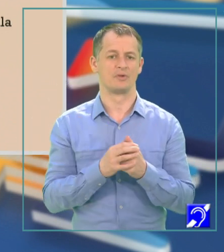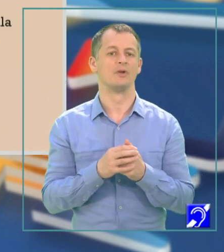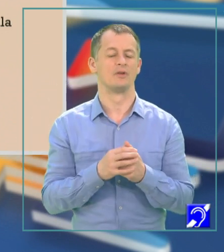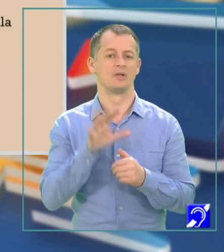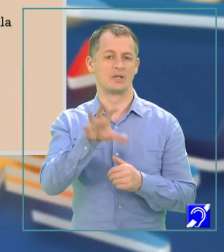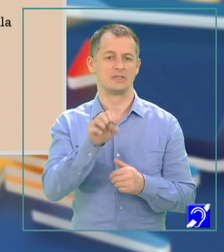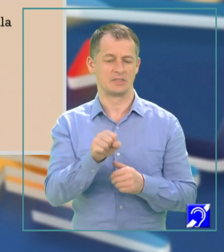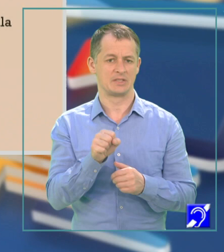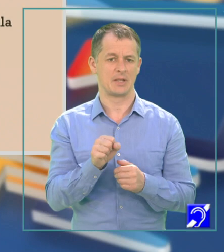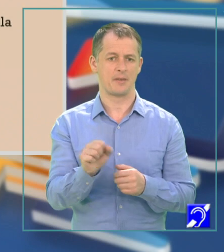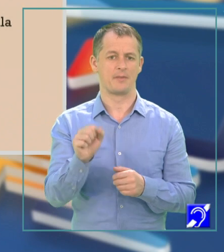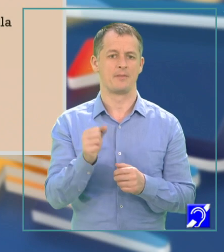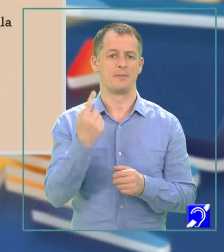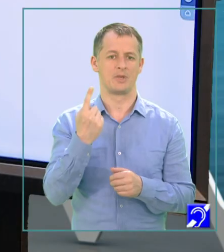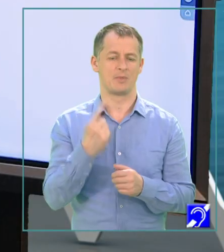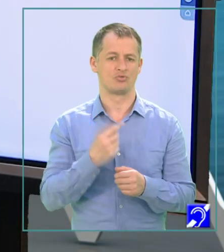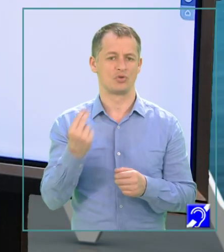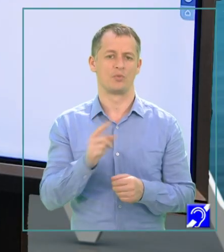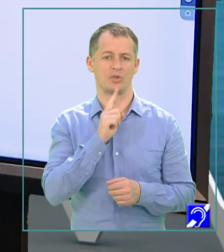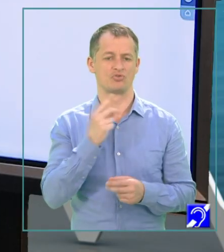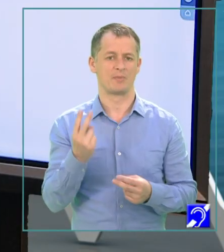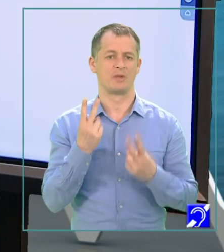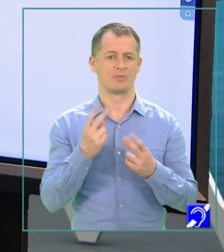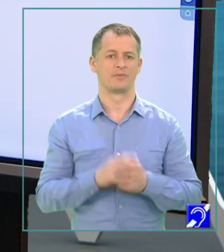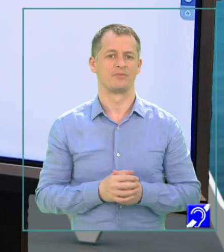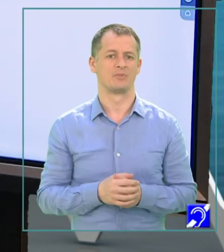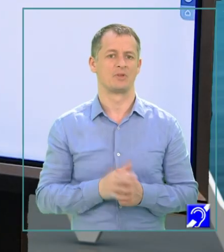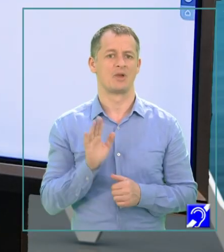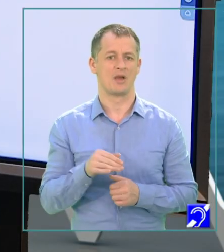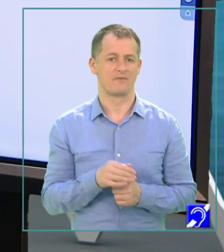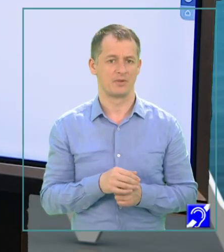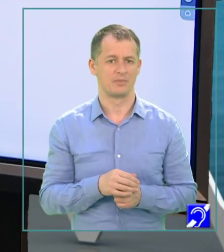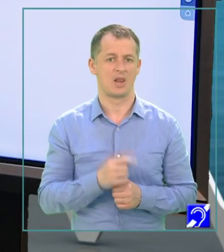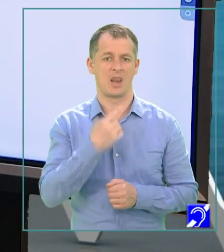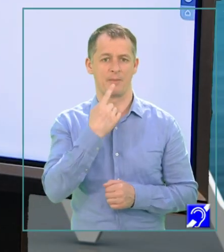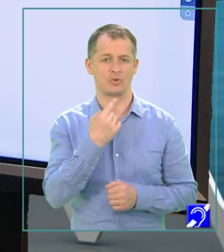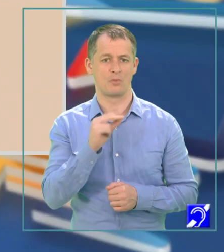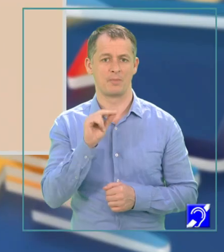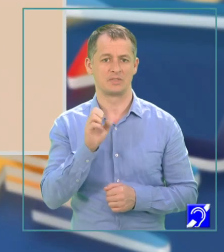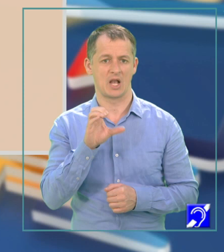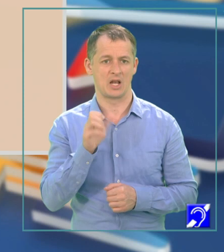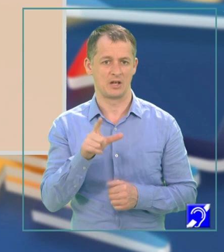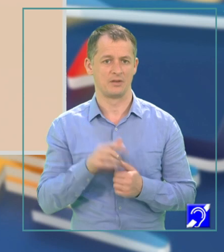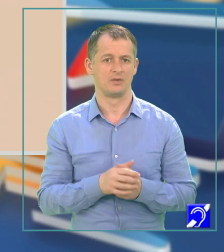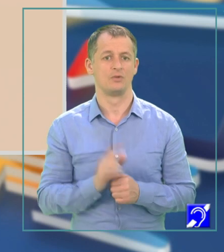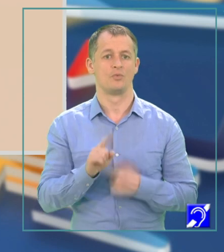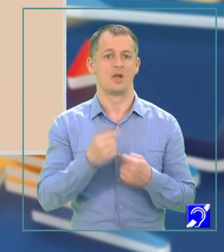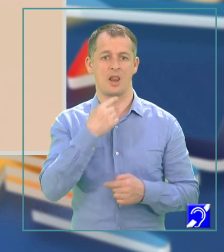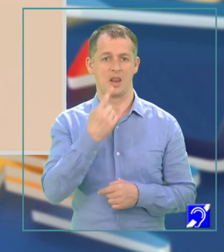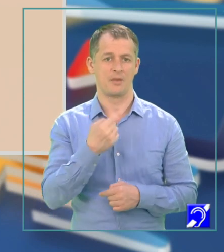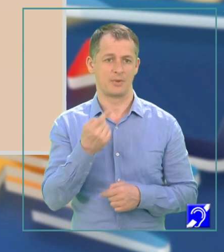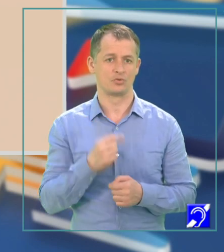numită și cifra cea mai semnificativă. Avem aici algoritmul scris în limbajul Pascal, apoi în limbajul